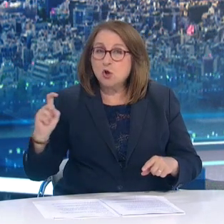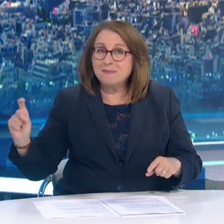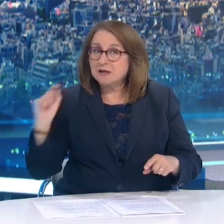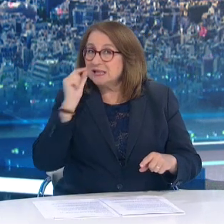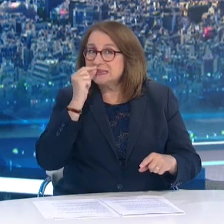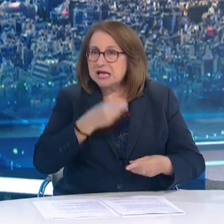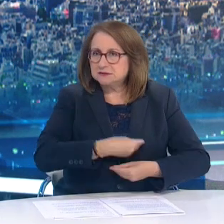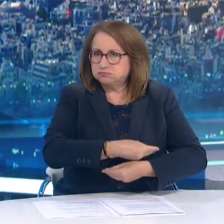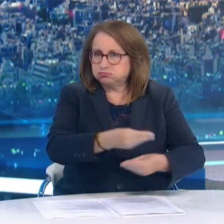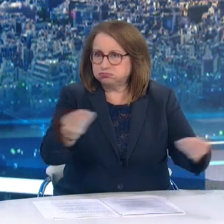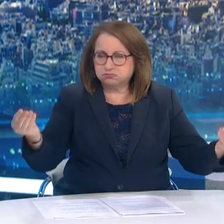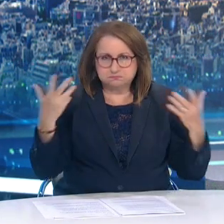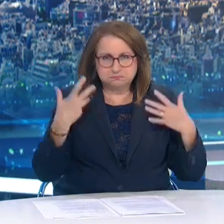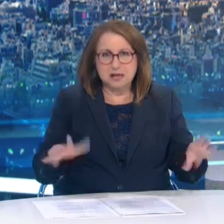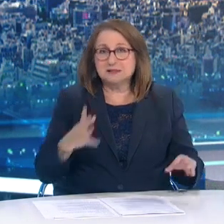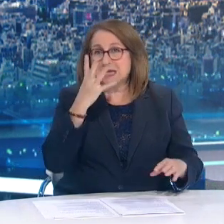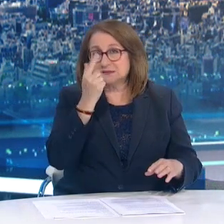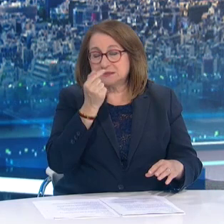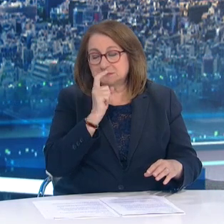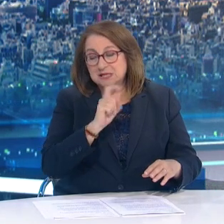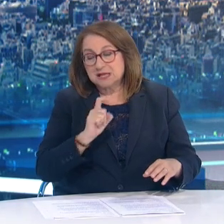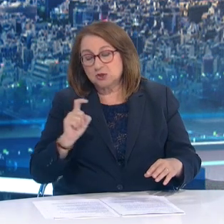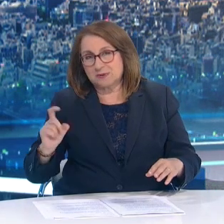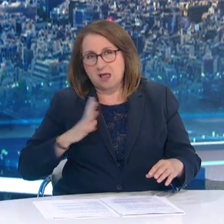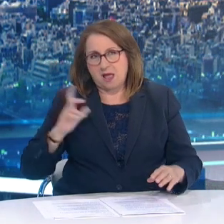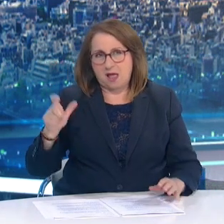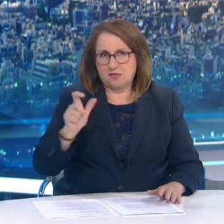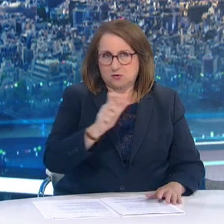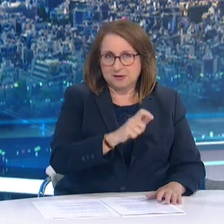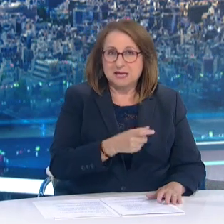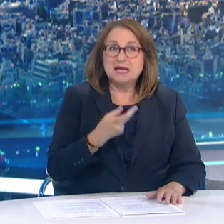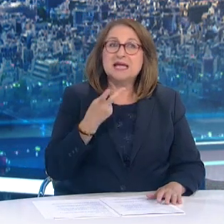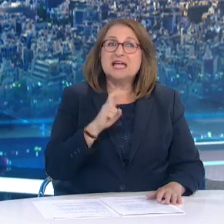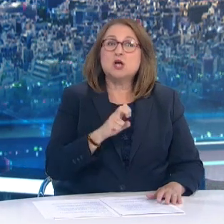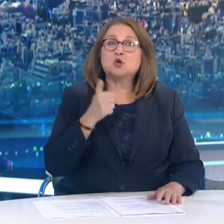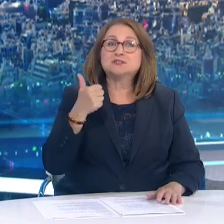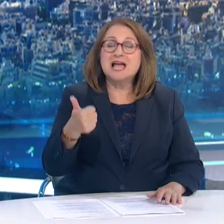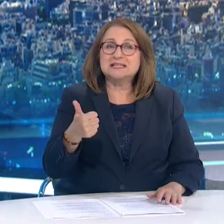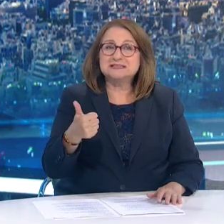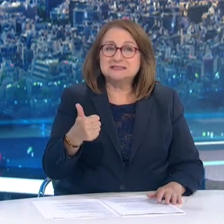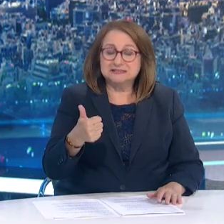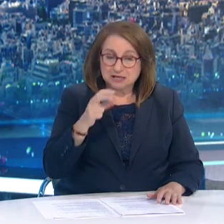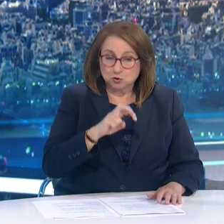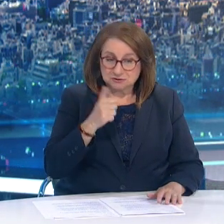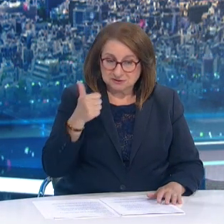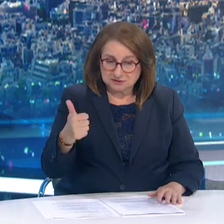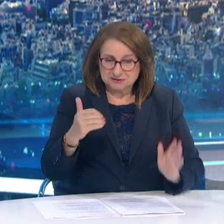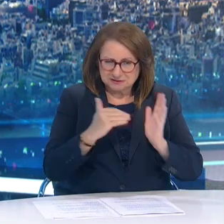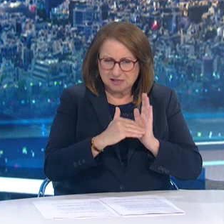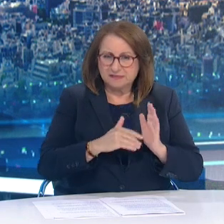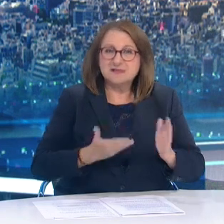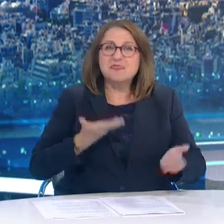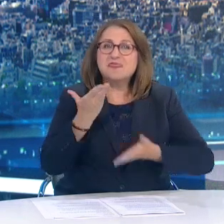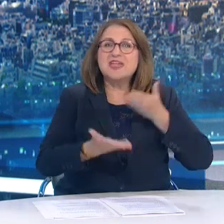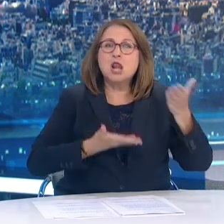,5 εκατομμύρια απολύτες. Σχεδόν 26 εκατομμύρια δηλώσεις έχουν περάσει στην ηλεκτρονική πλατφόρμα. Το σύνολο των θετικών που έχουν